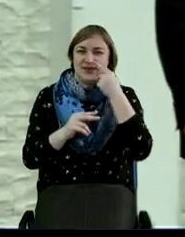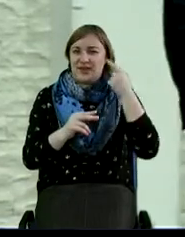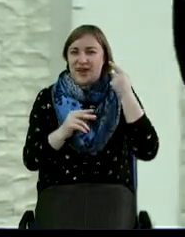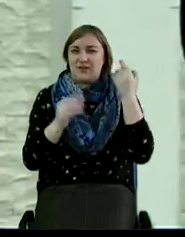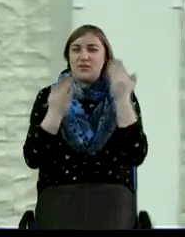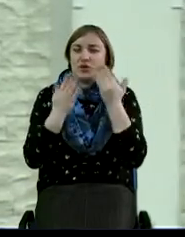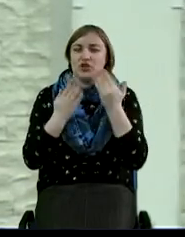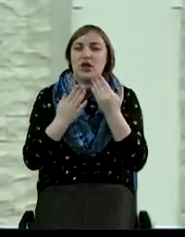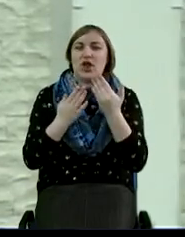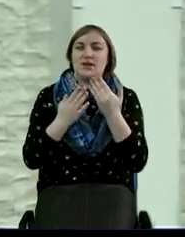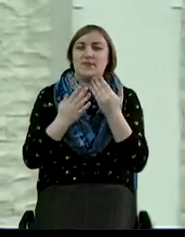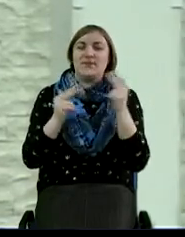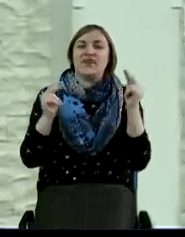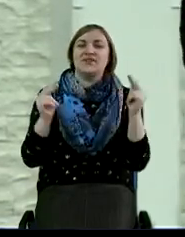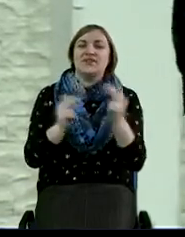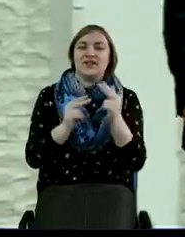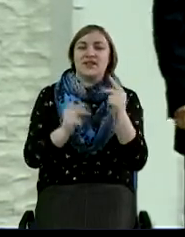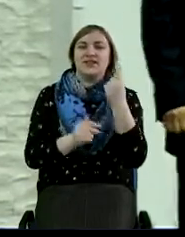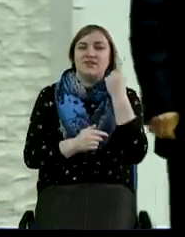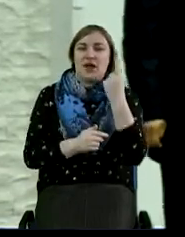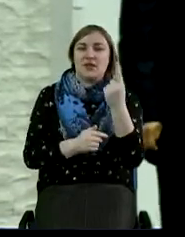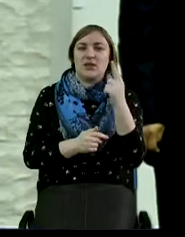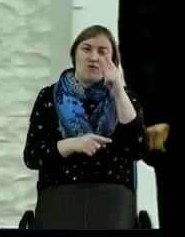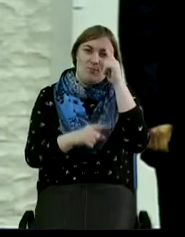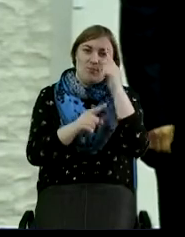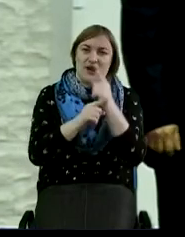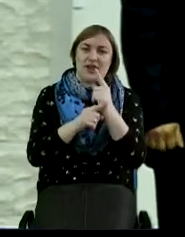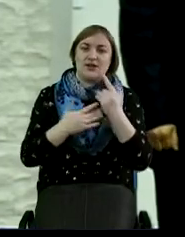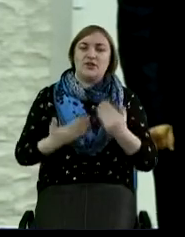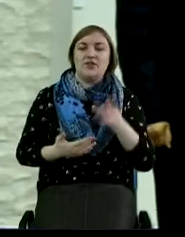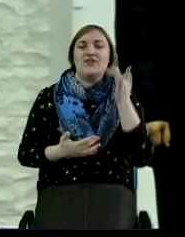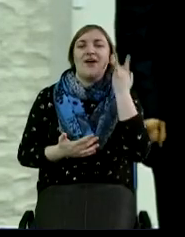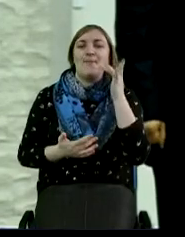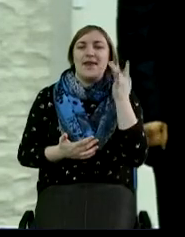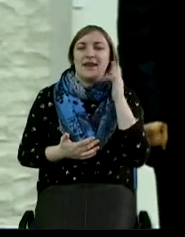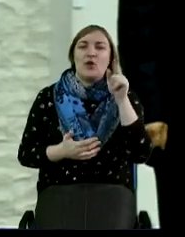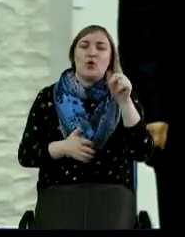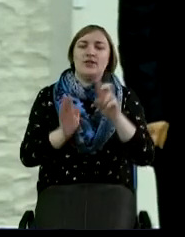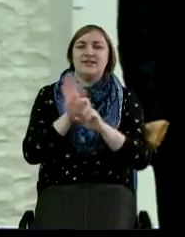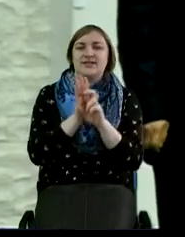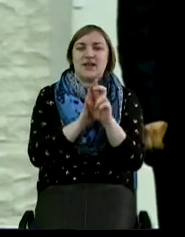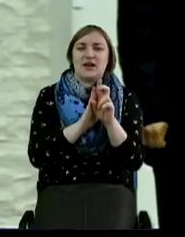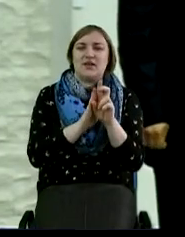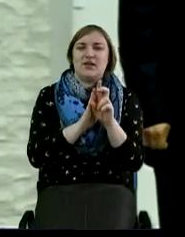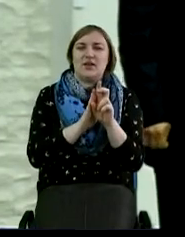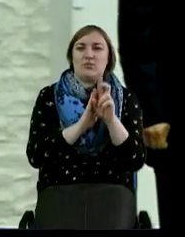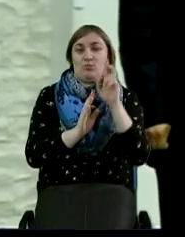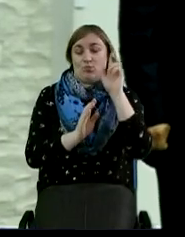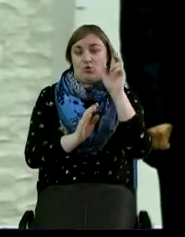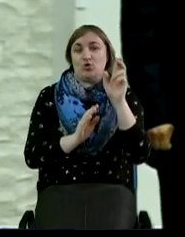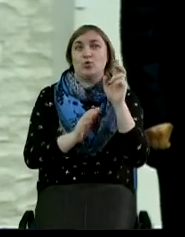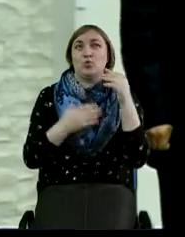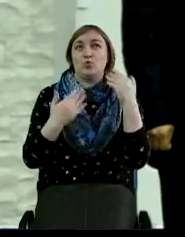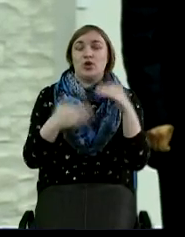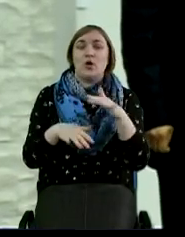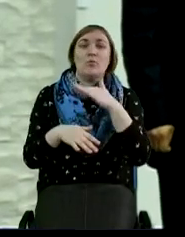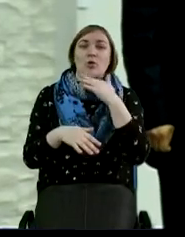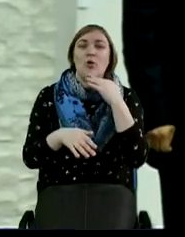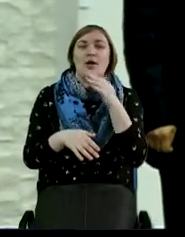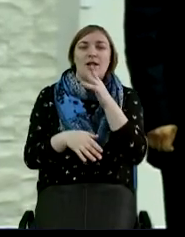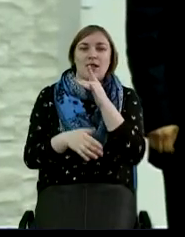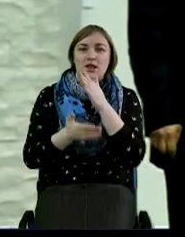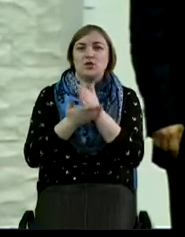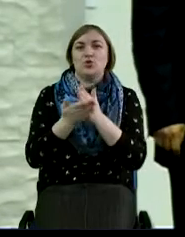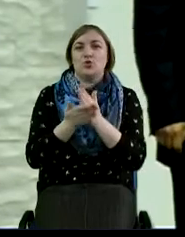свидетельство одного брата в Америке, он из Церкви Божьей, уже много лет